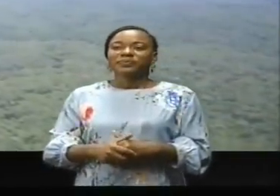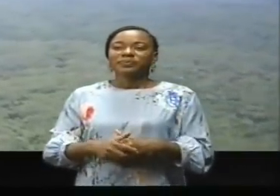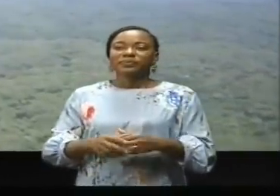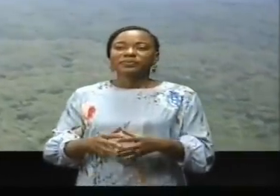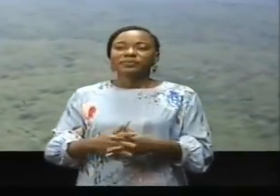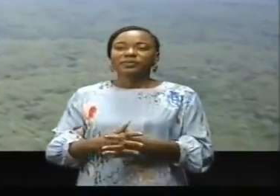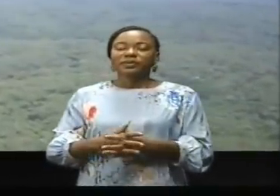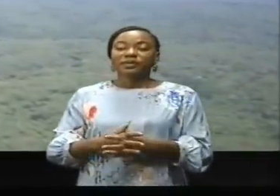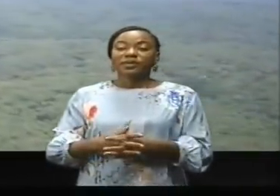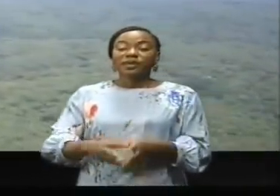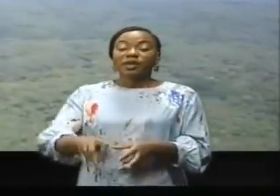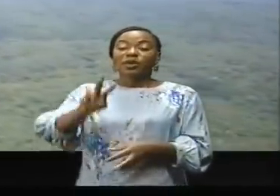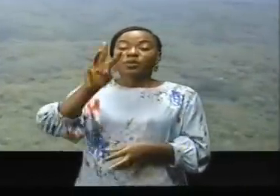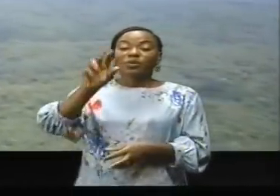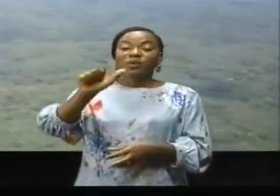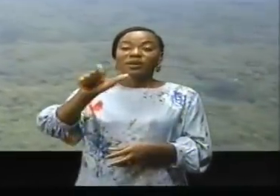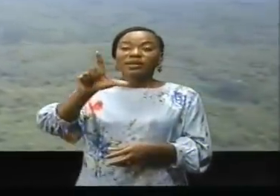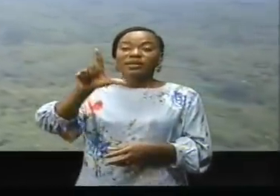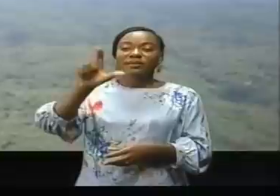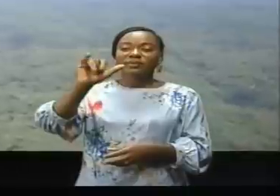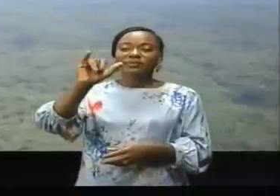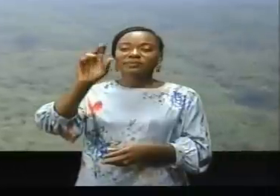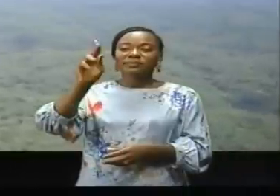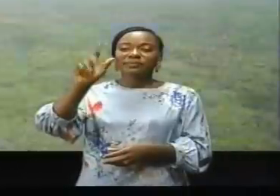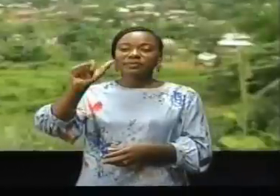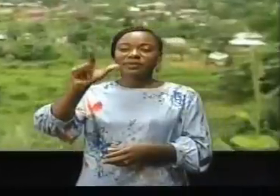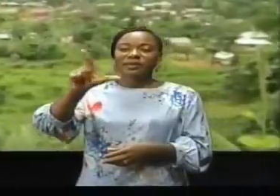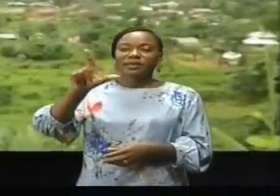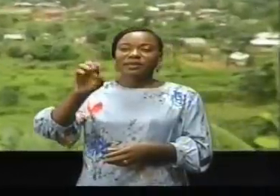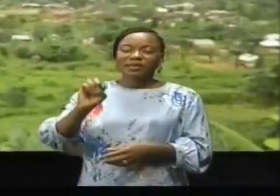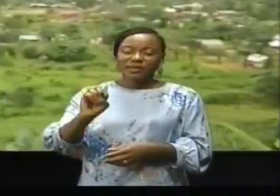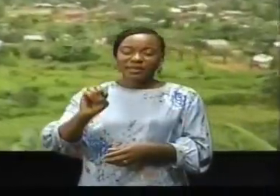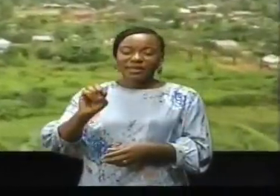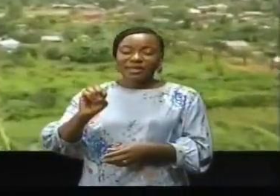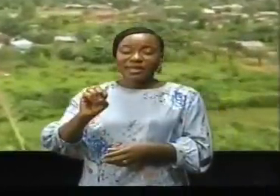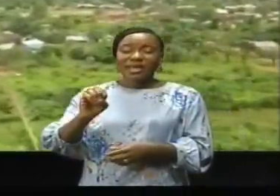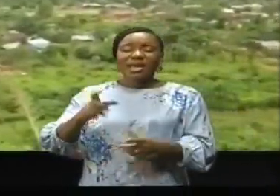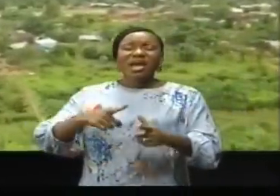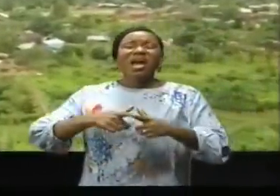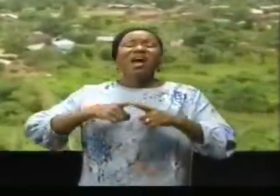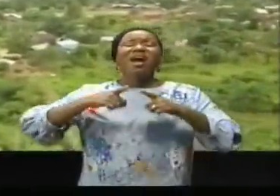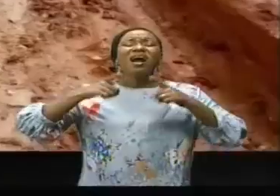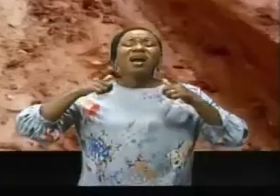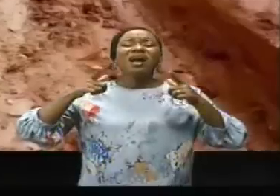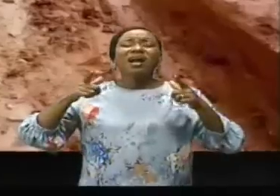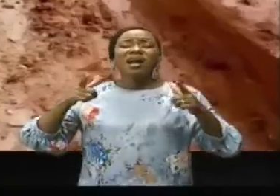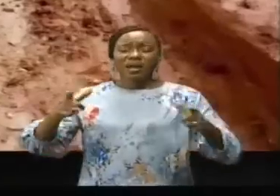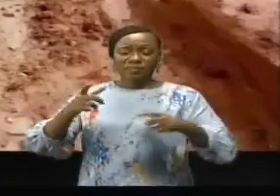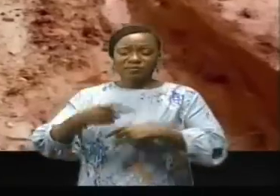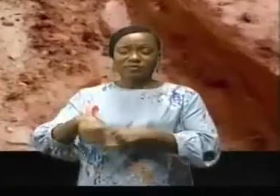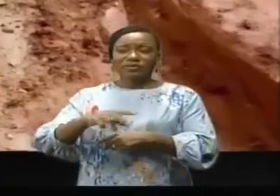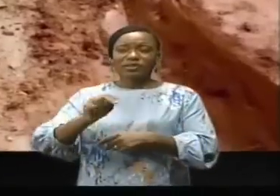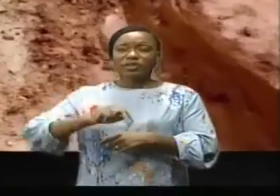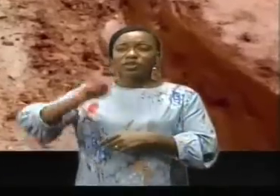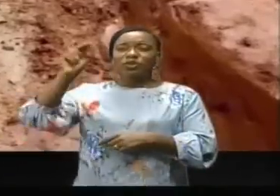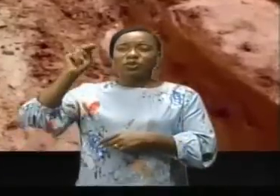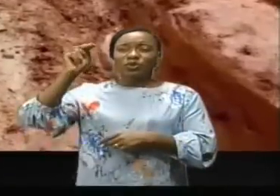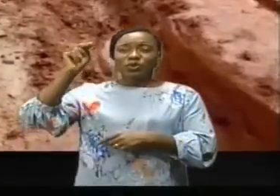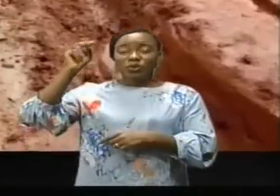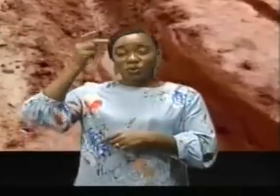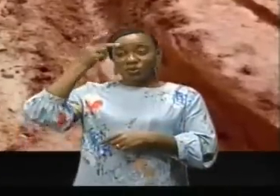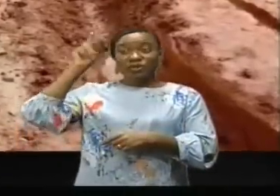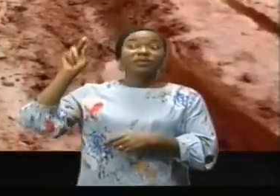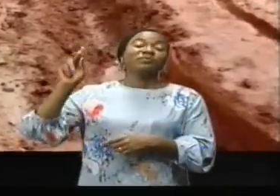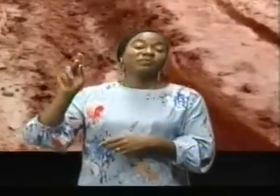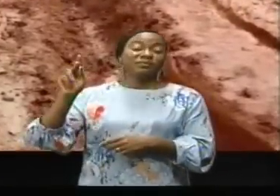Wali-Khalé, c'est le plus vaste territoire de la province du Nord-Kivu, malheureusement le plus enclavé. L'impraticabilité des routes